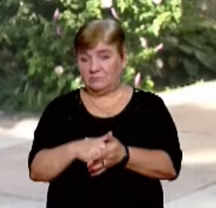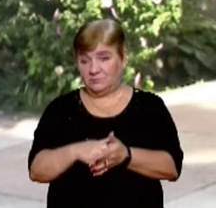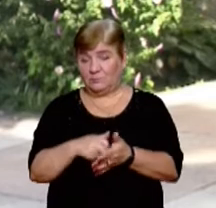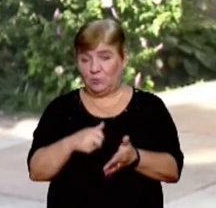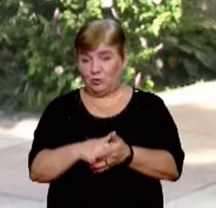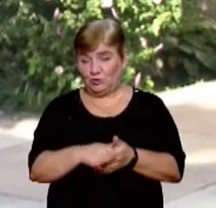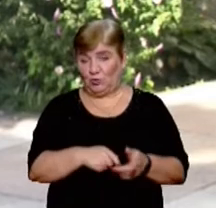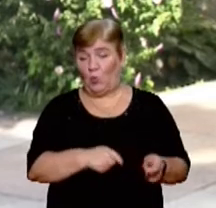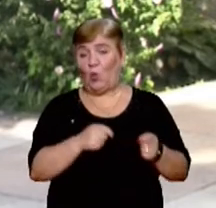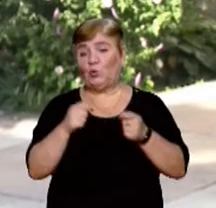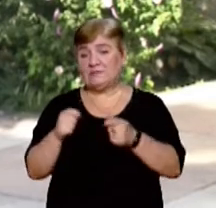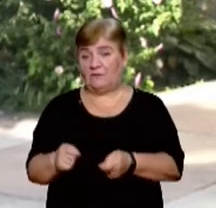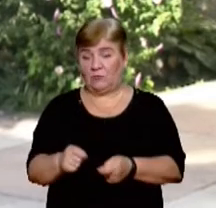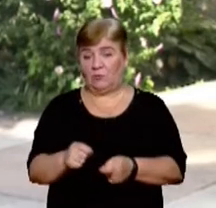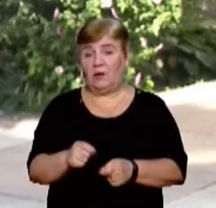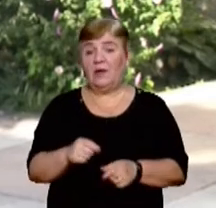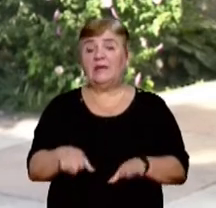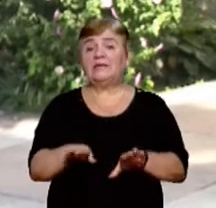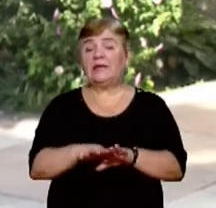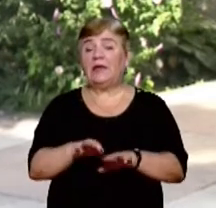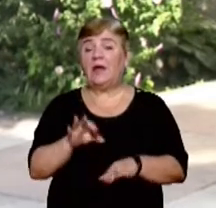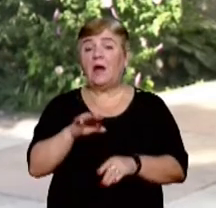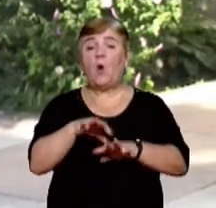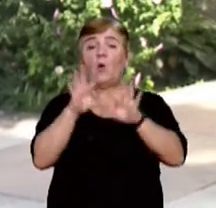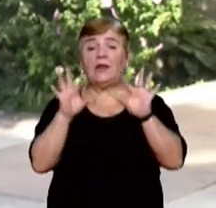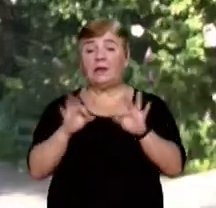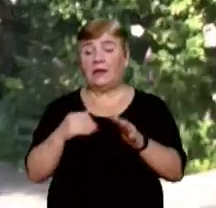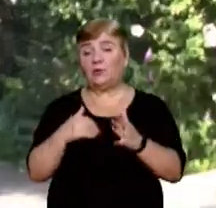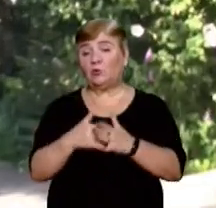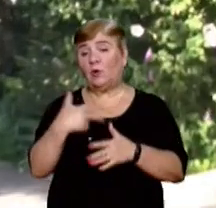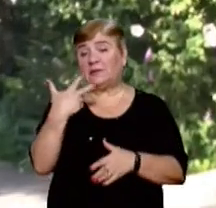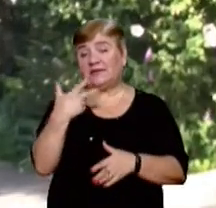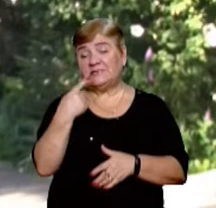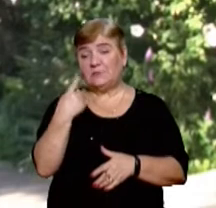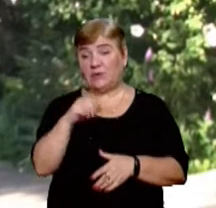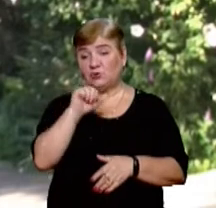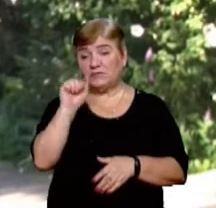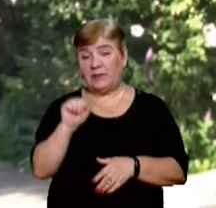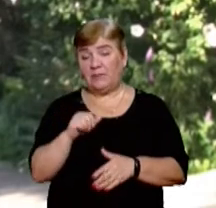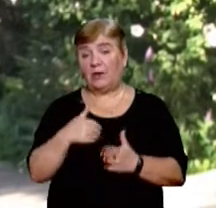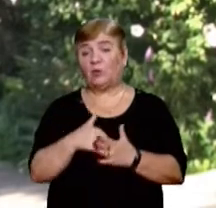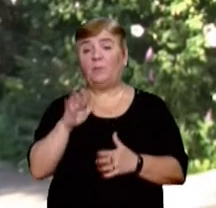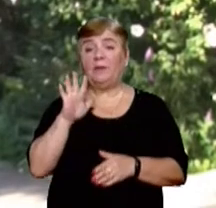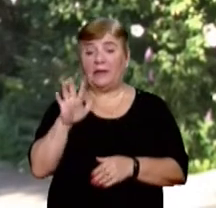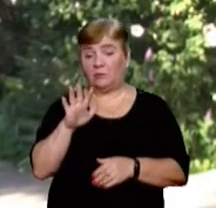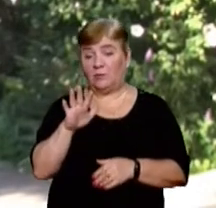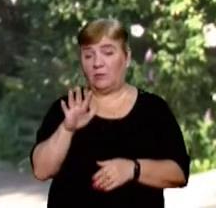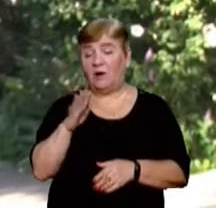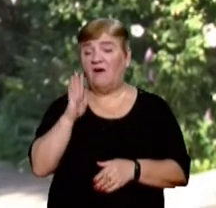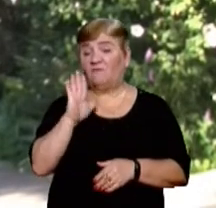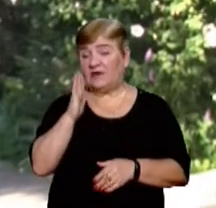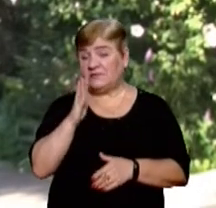доставки. Подати вони оригінали повинні до 31 серпня і до 5 вересня повинні бути опубліковані